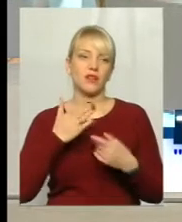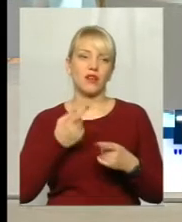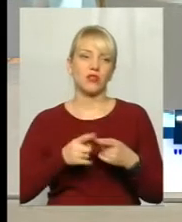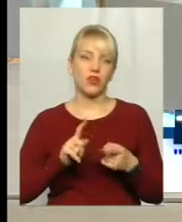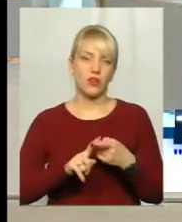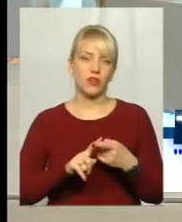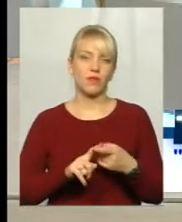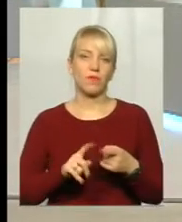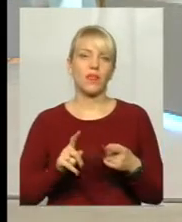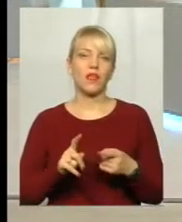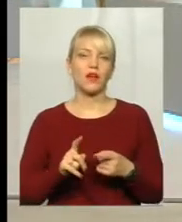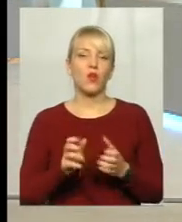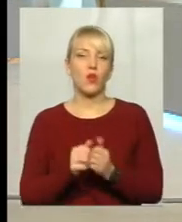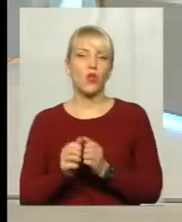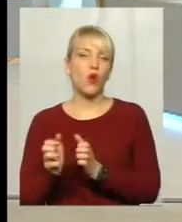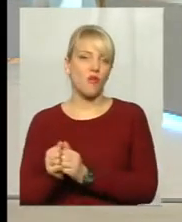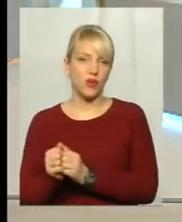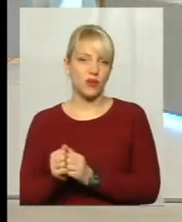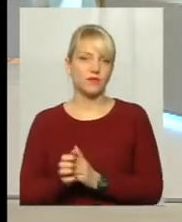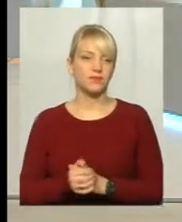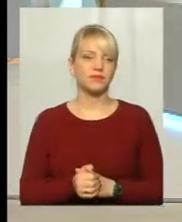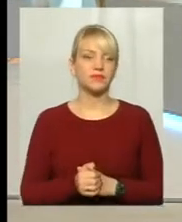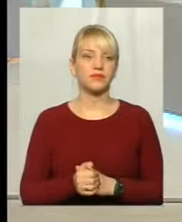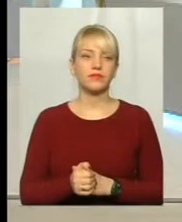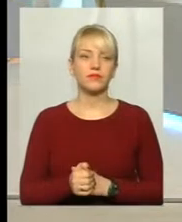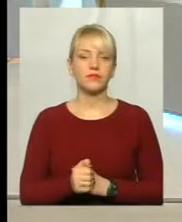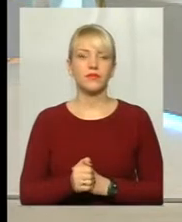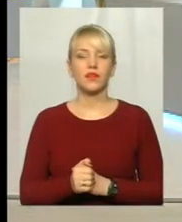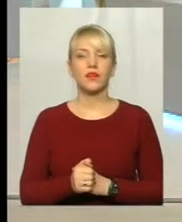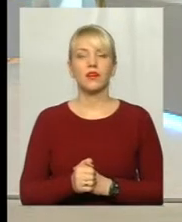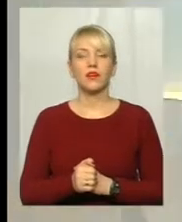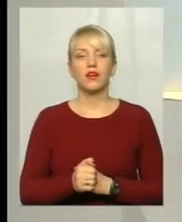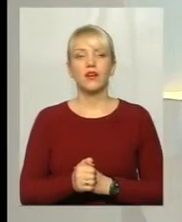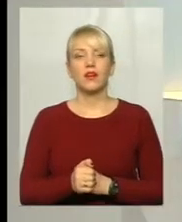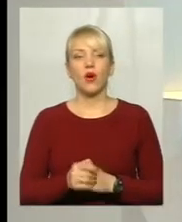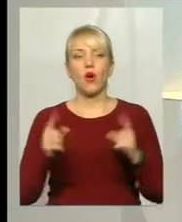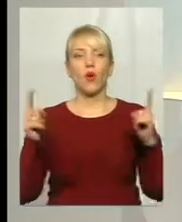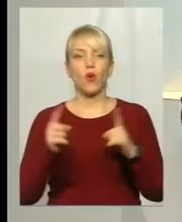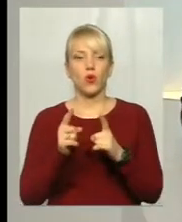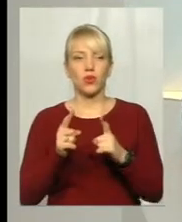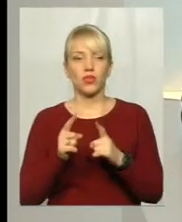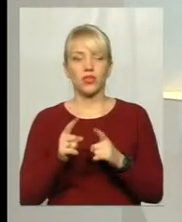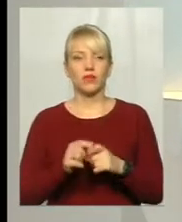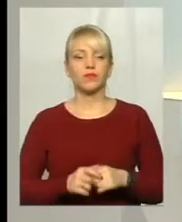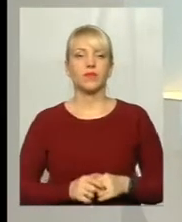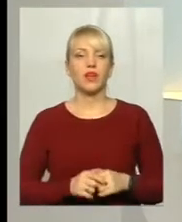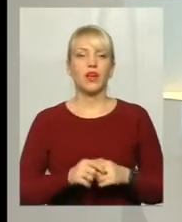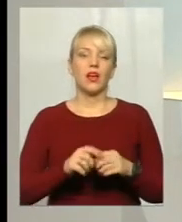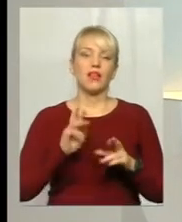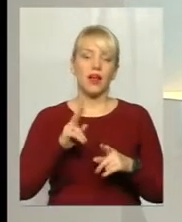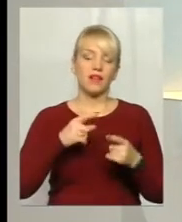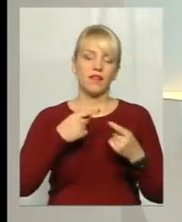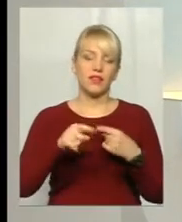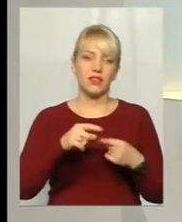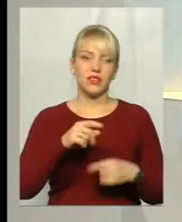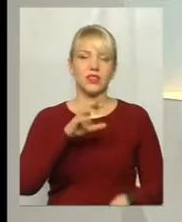уловок наших продавців. Дякую, пані Тетяну. Пані Лариса, все ж таки, короткий дайджест, як відрізнити акцію